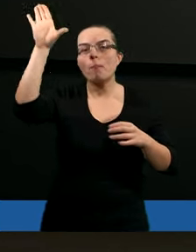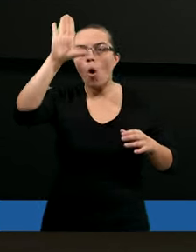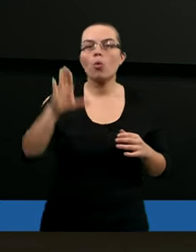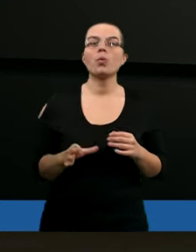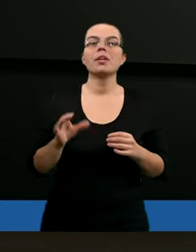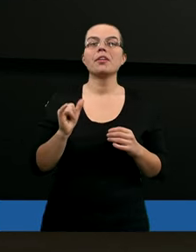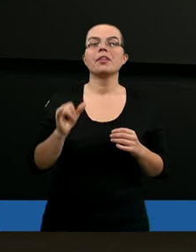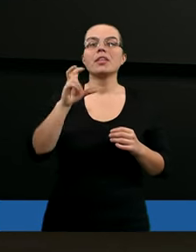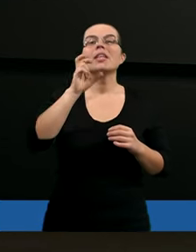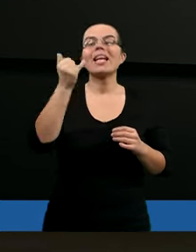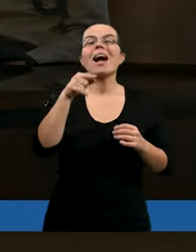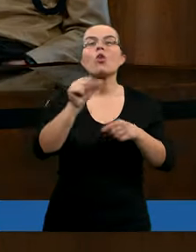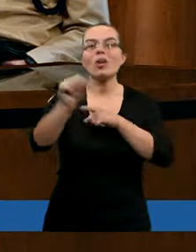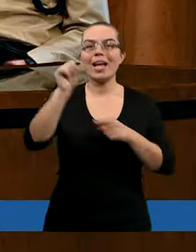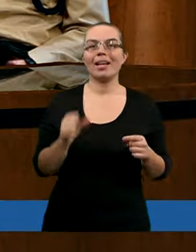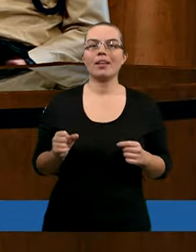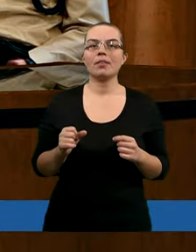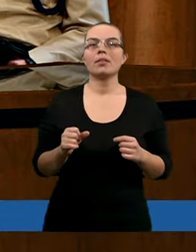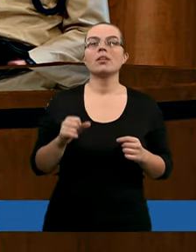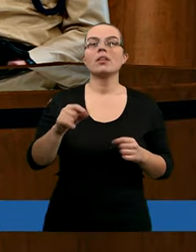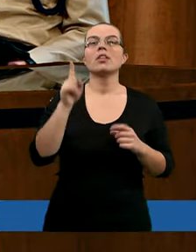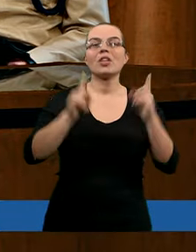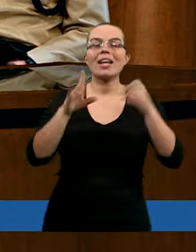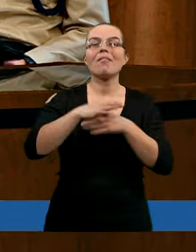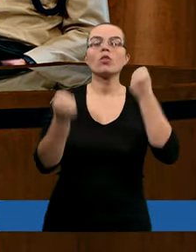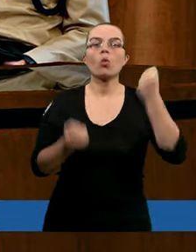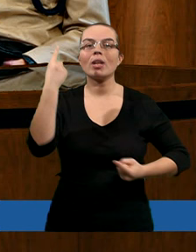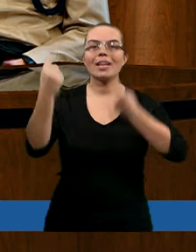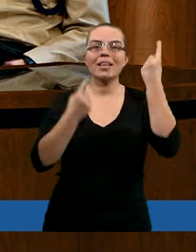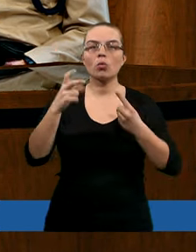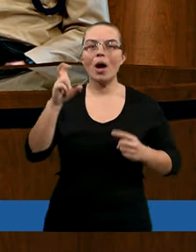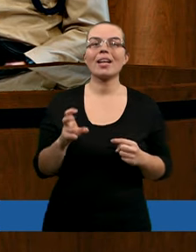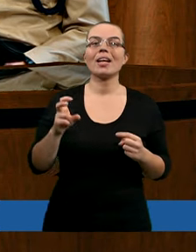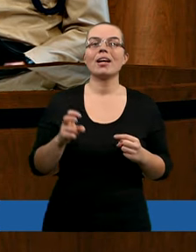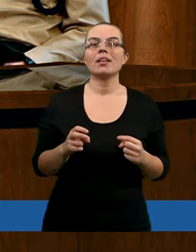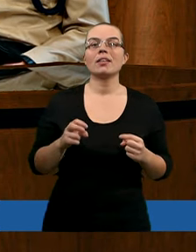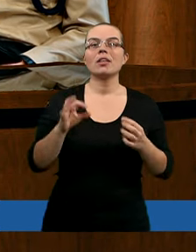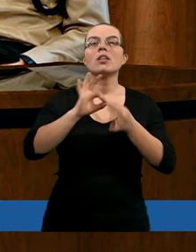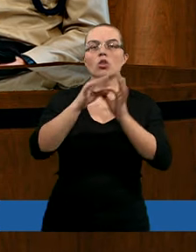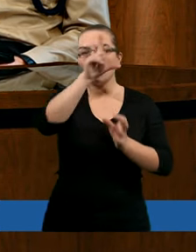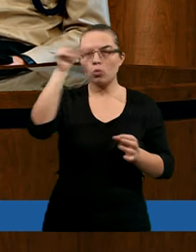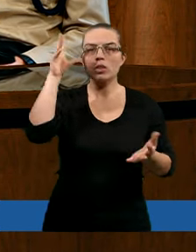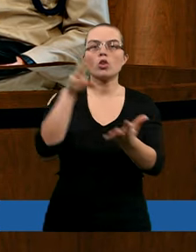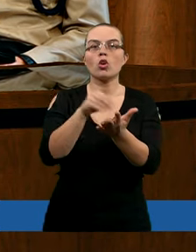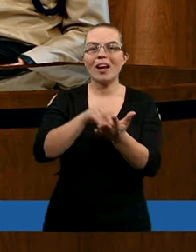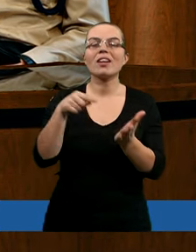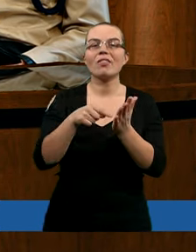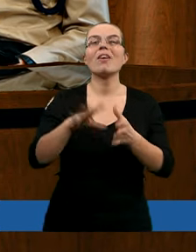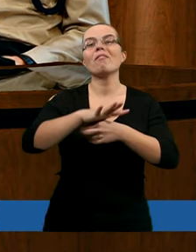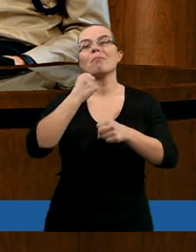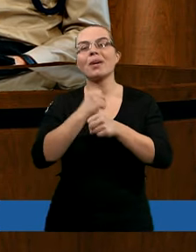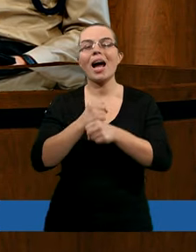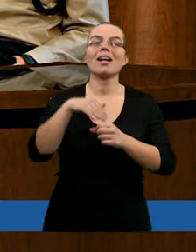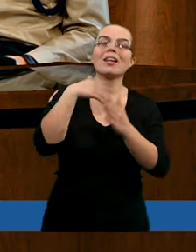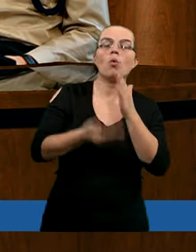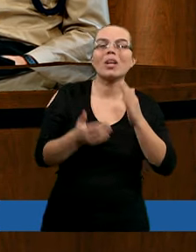z tym żyć? Czasami w trudnych sytuacjach, kiedy ludzie doświadczają właśnie straty,